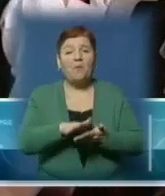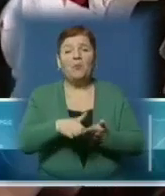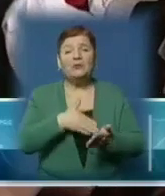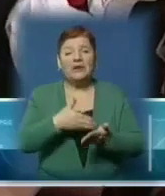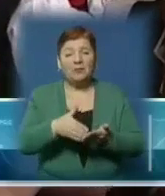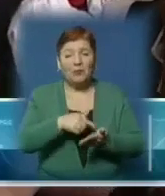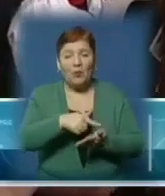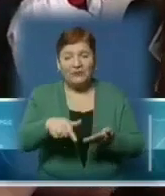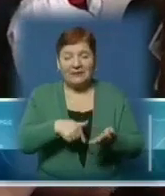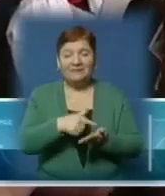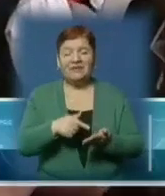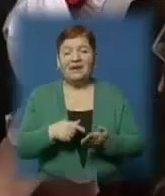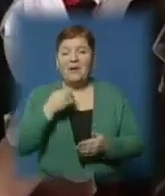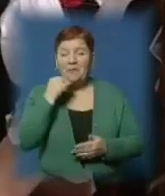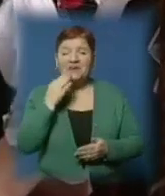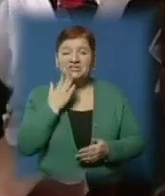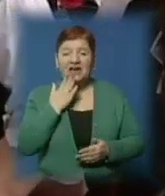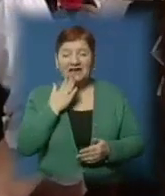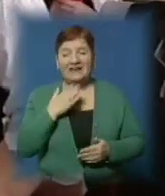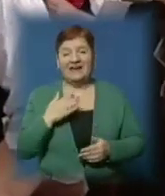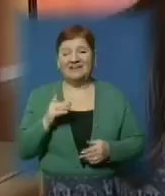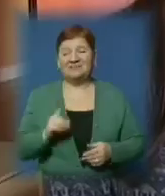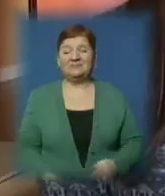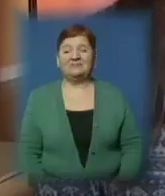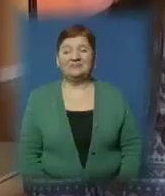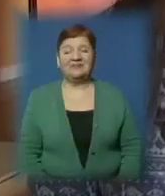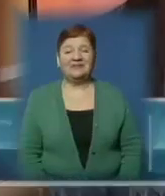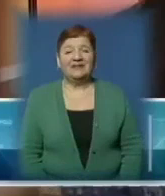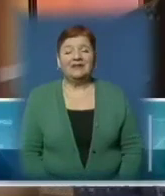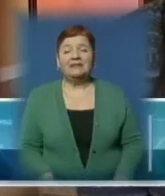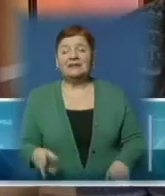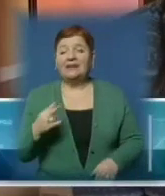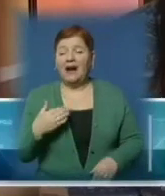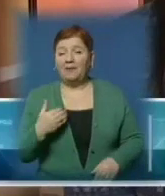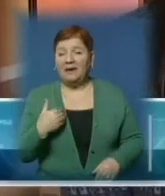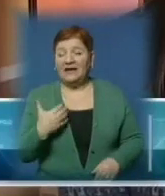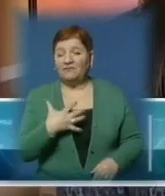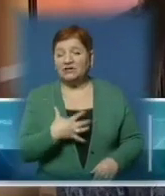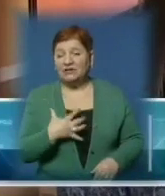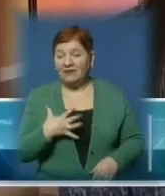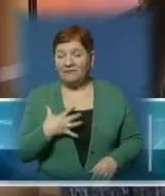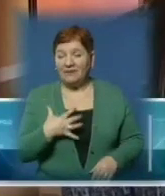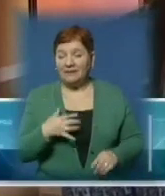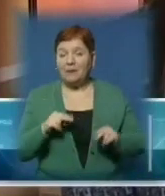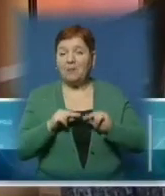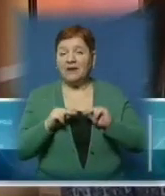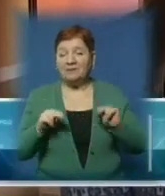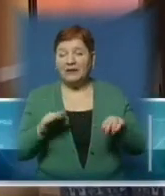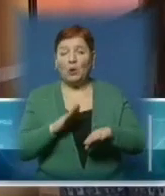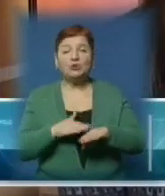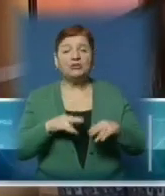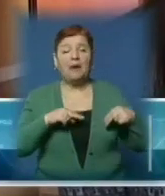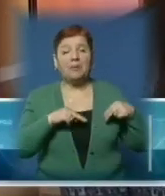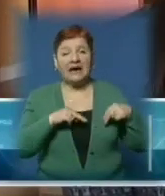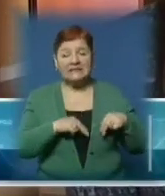пічені, і в нас було ще й пічі, можна сказати. Особисто для мене це важливий предмет, адже ручна праця